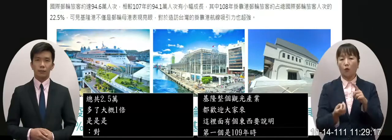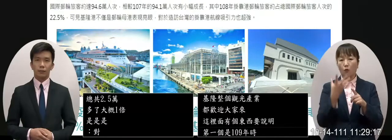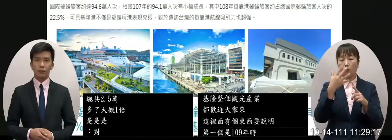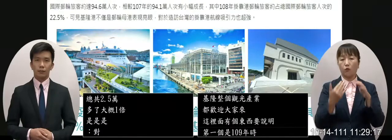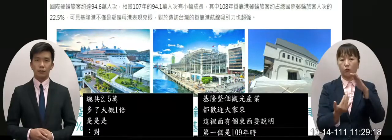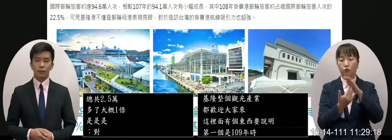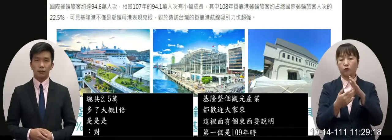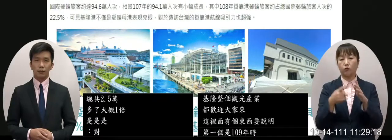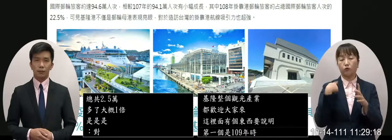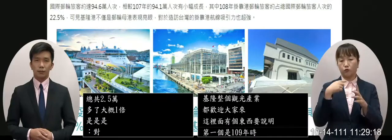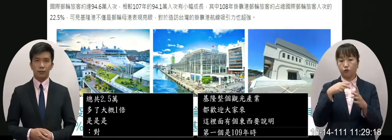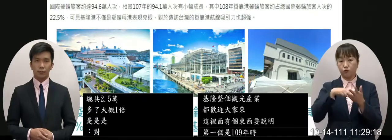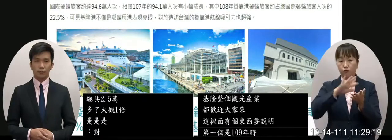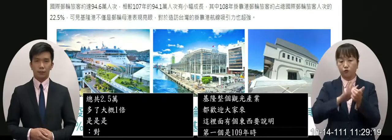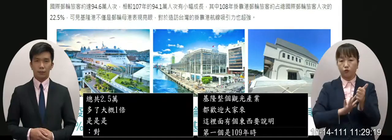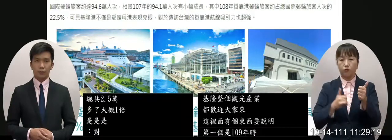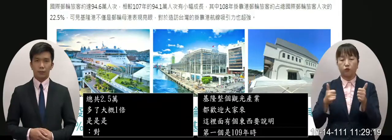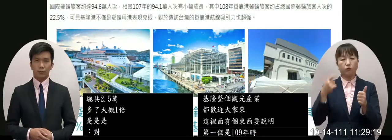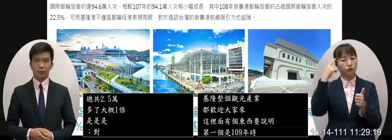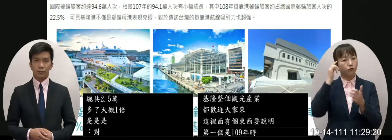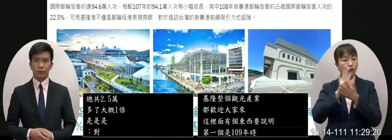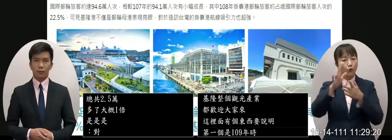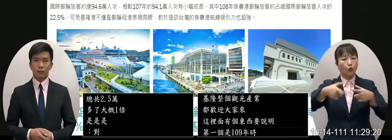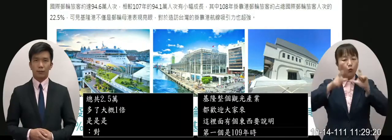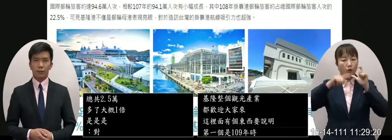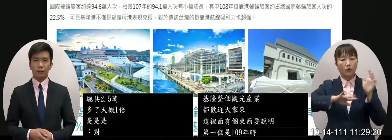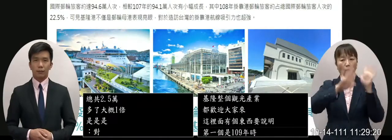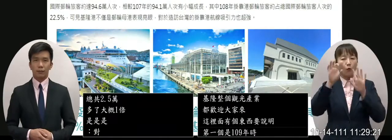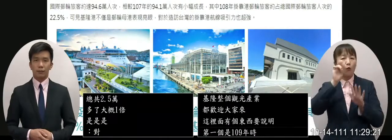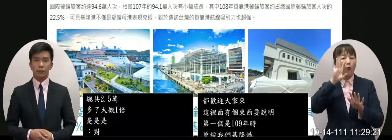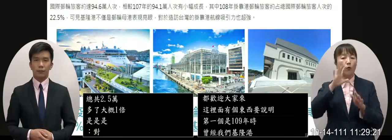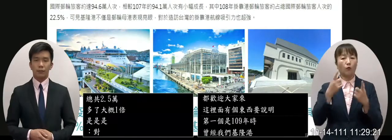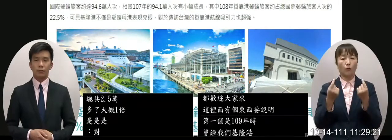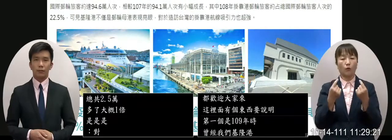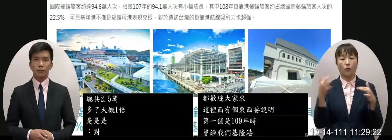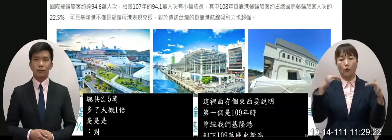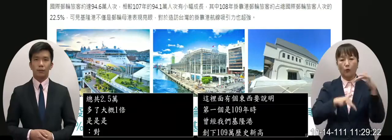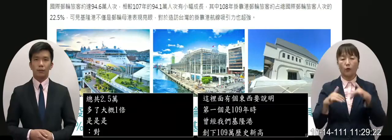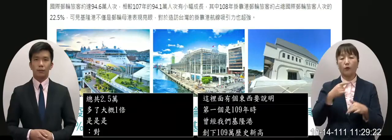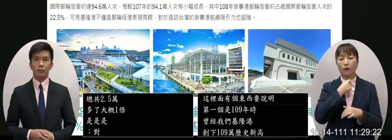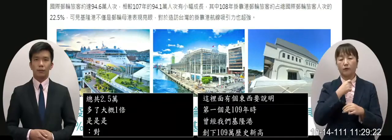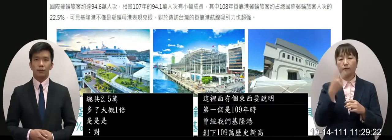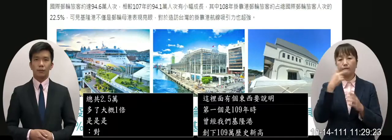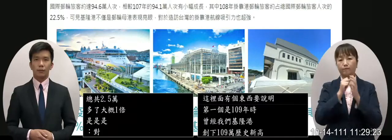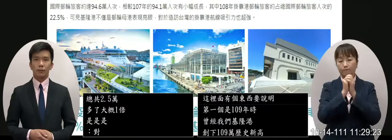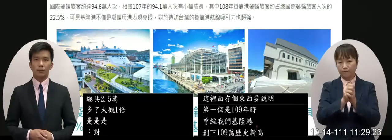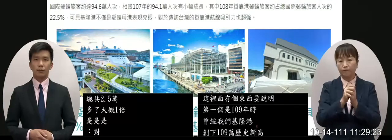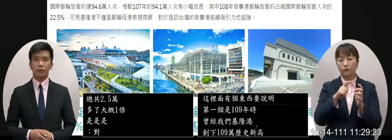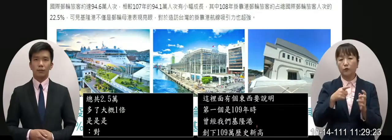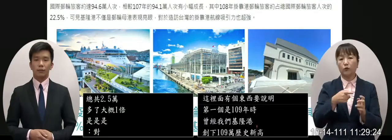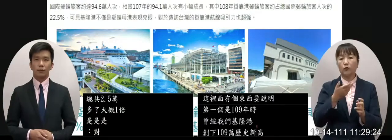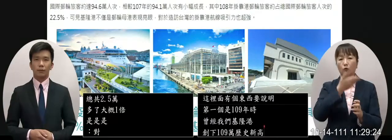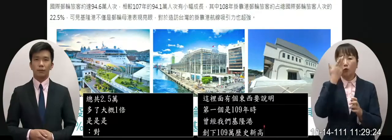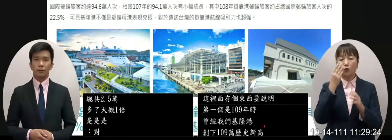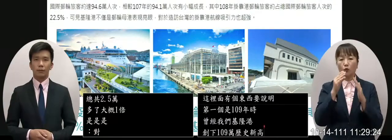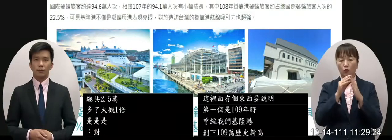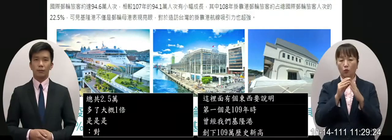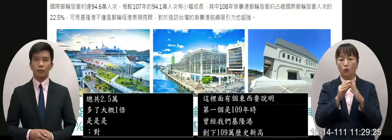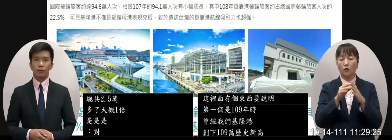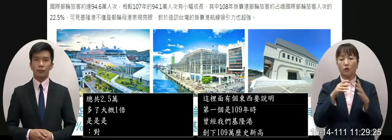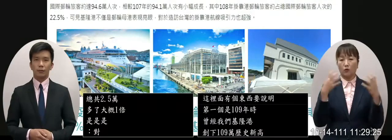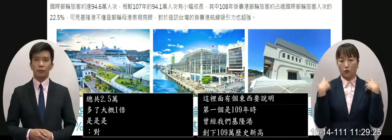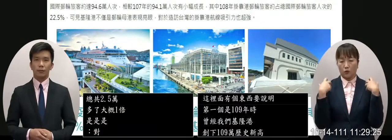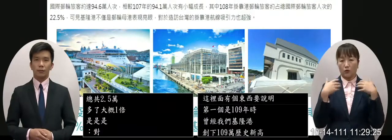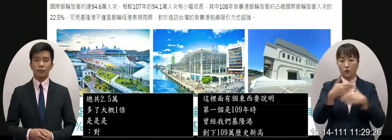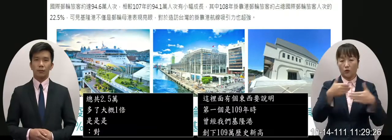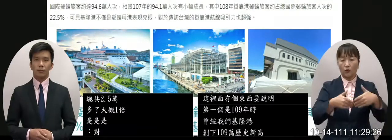一個基隆的立委來講我也期待他未來能夠恢復這樣的榮景那我在這邊也要再一次的拜託我們的主管觀